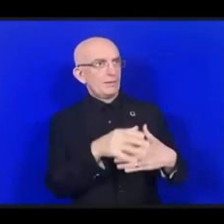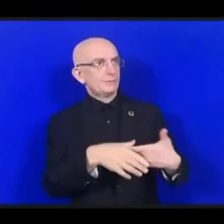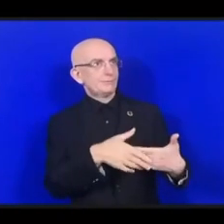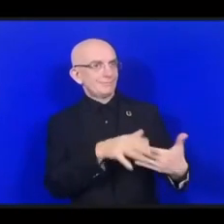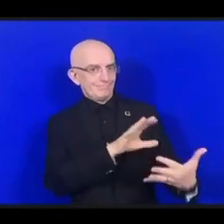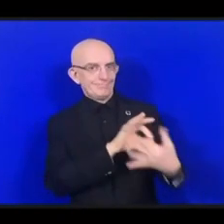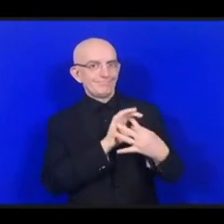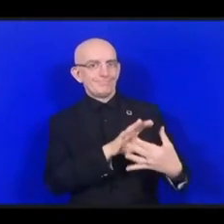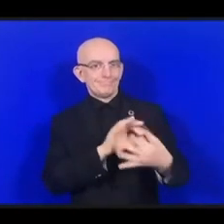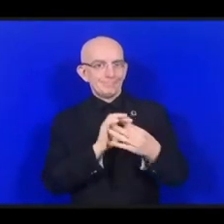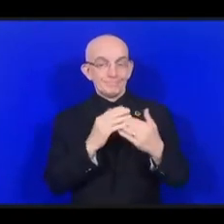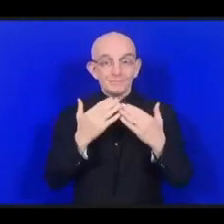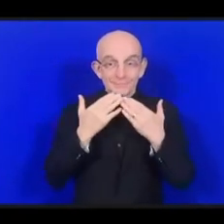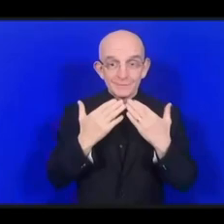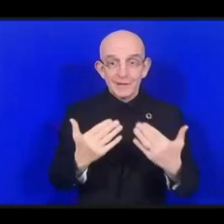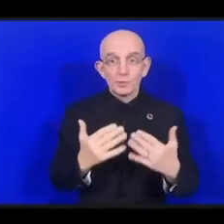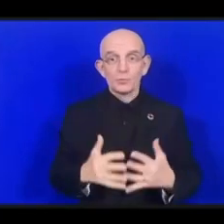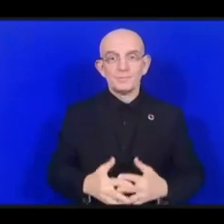Спасибо.